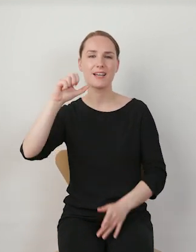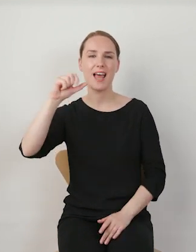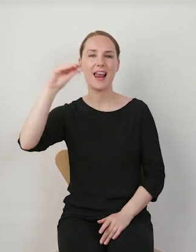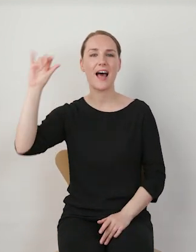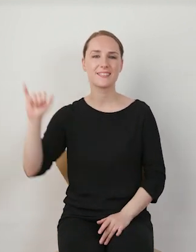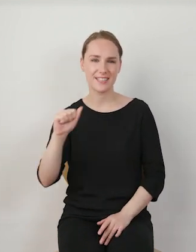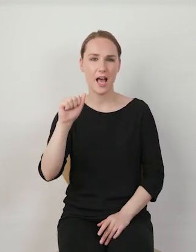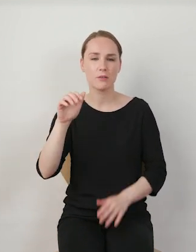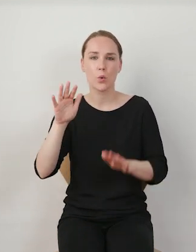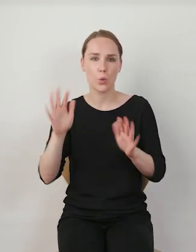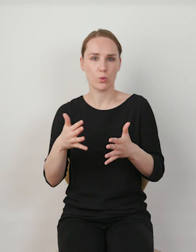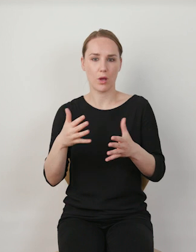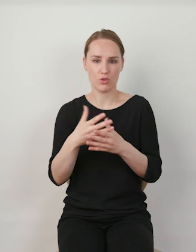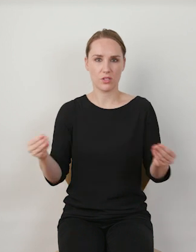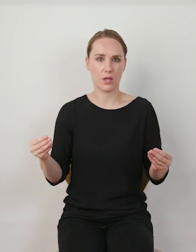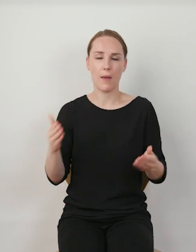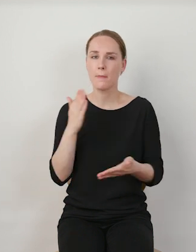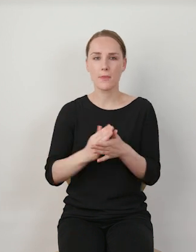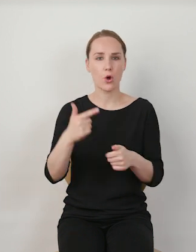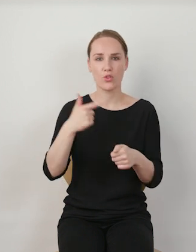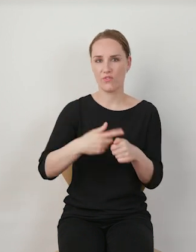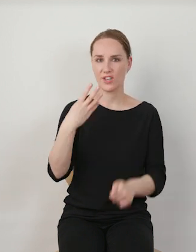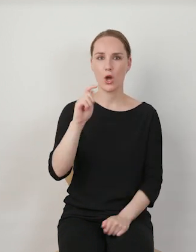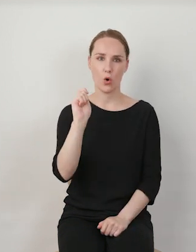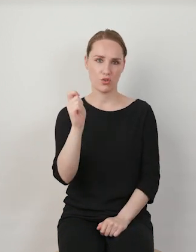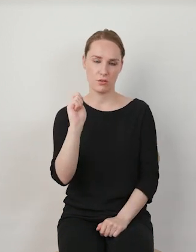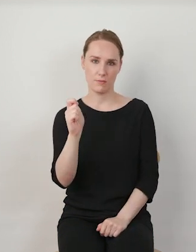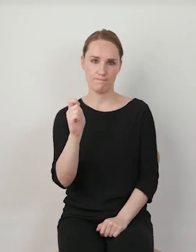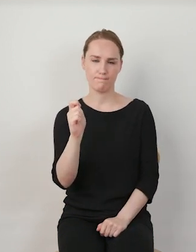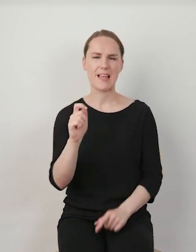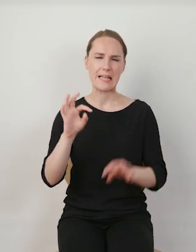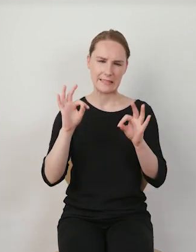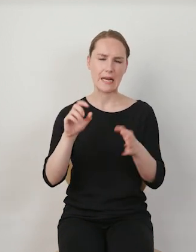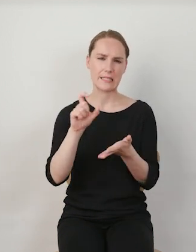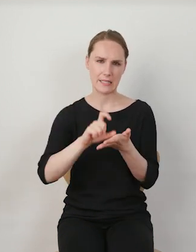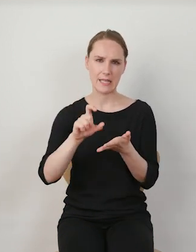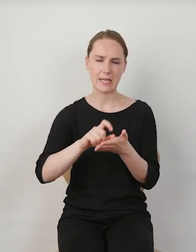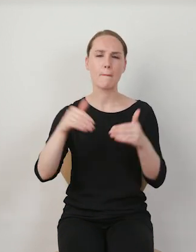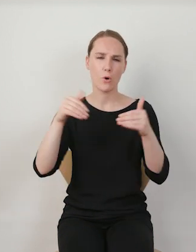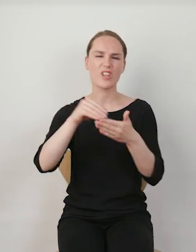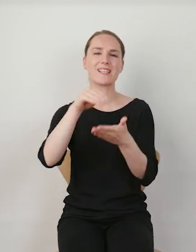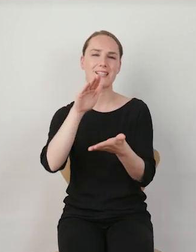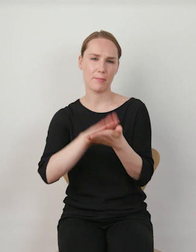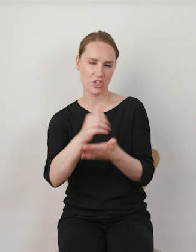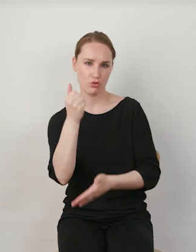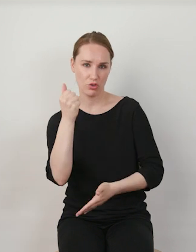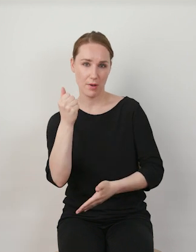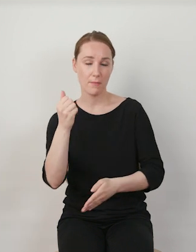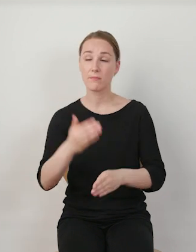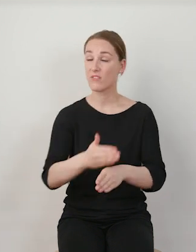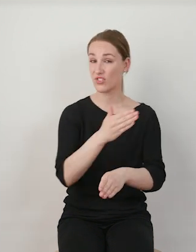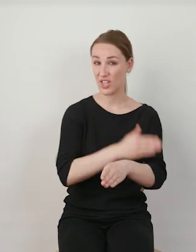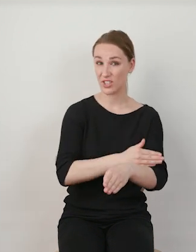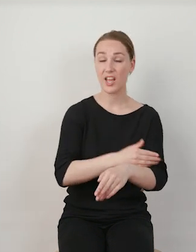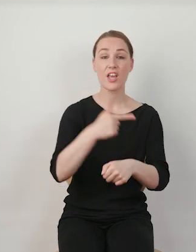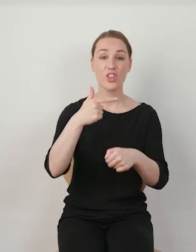które istniały tylko przez 24 godziny. W tej chwili na Instagramie możemy już relacje zapisać, ale wcześniej, po